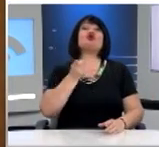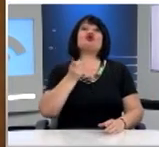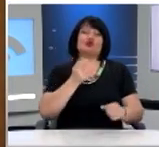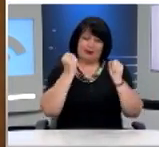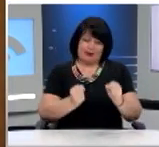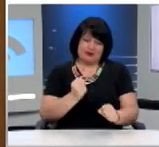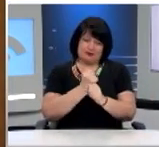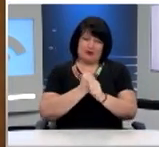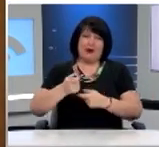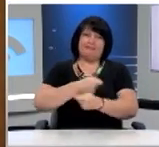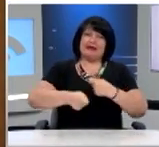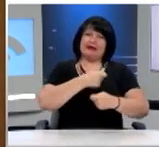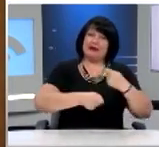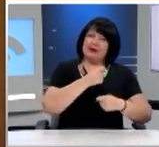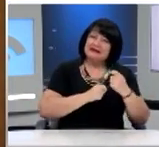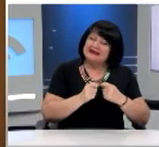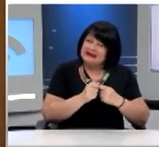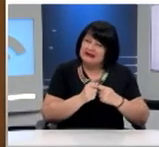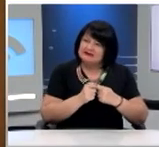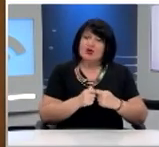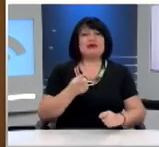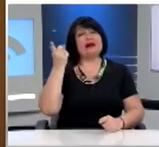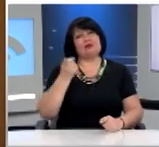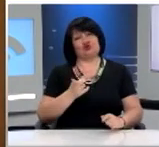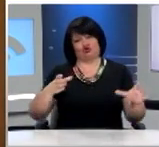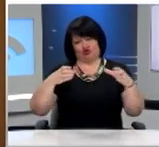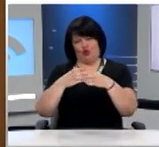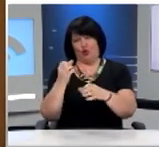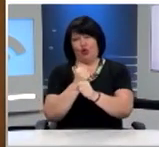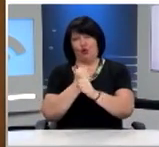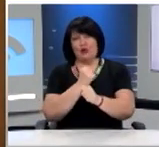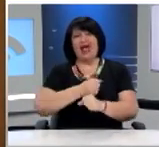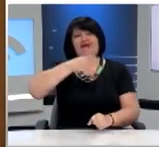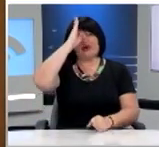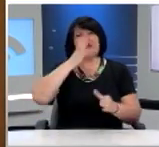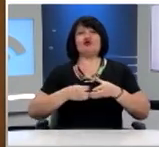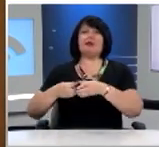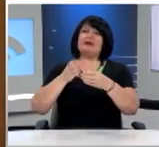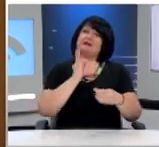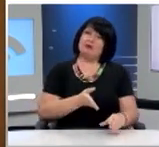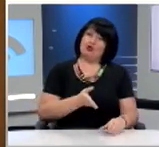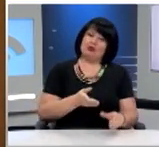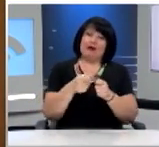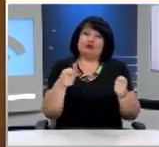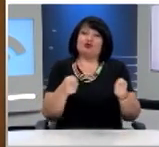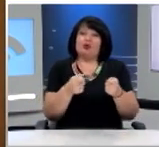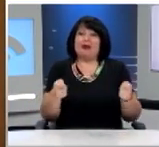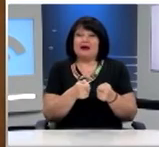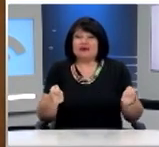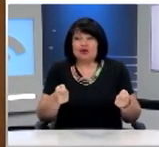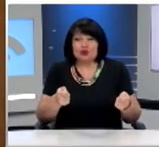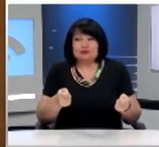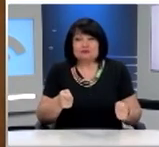διάφορες επιχειρήσεις ώστε να εξασφαλιστεί ότι ένα μέρος των εργαζομένων θα αποτελεί μέλος εφάθος ομάδας. Το μέτρο αυτό θα μπορούσε να